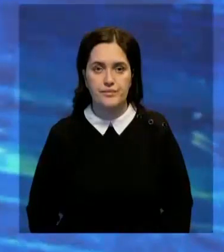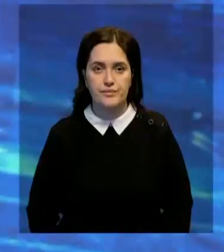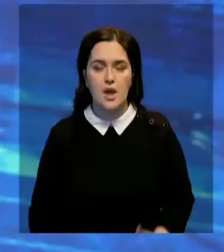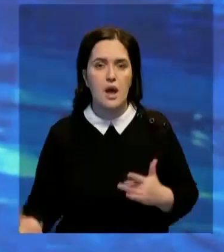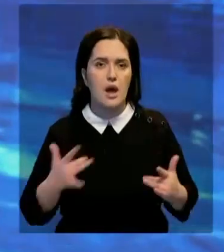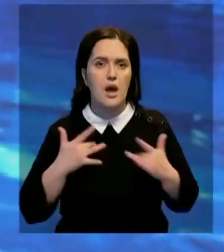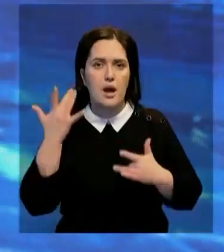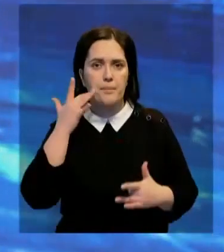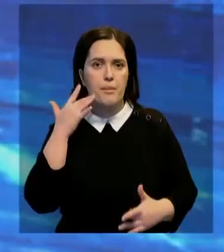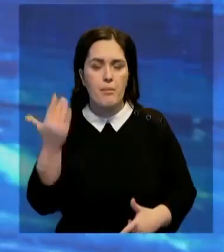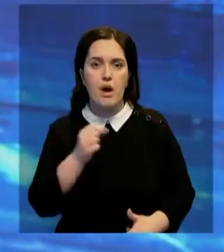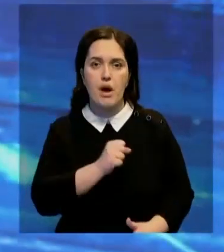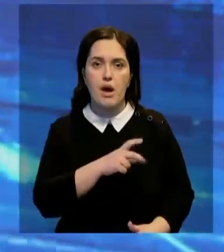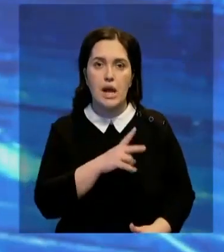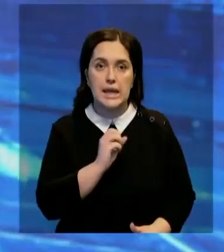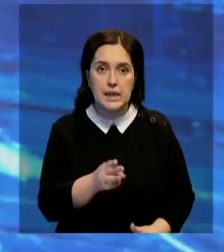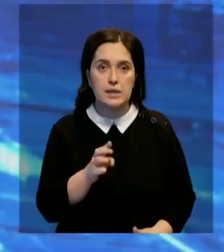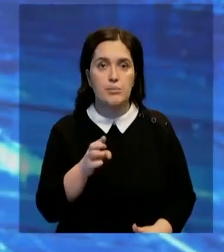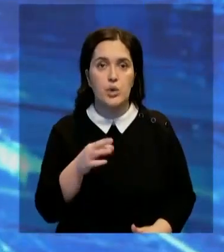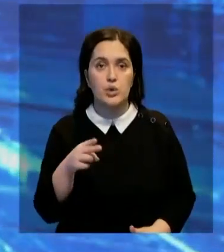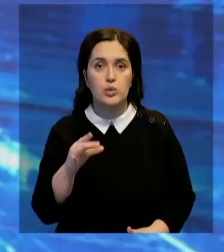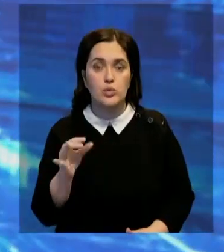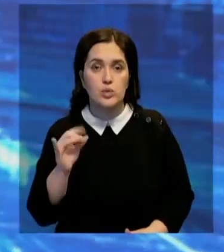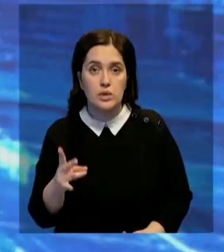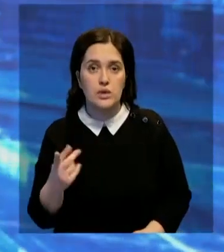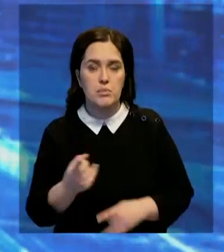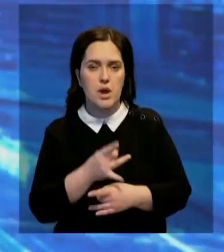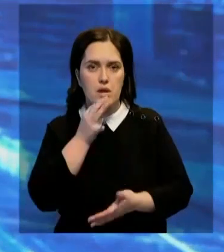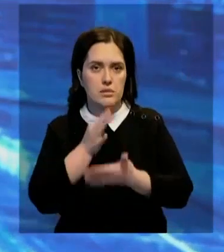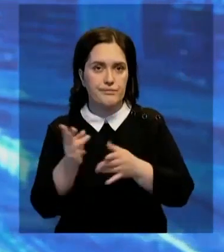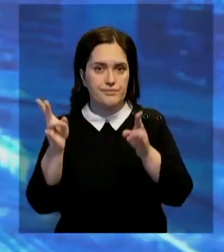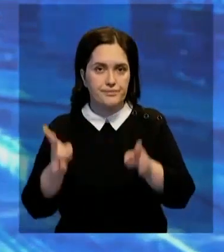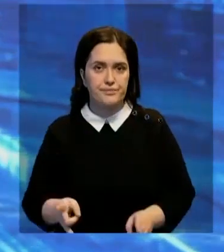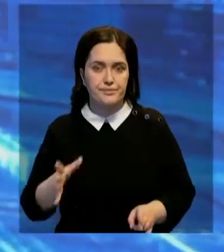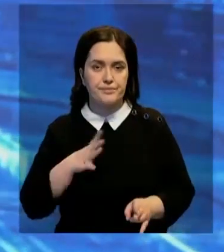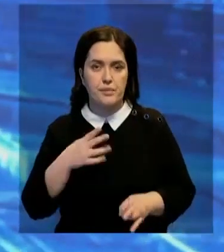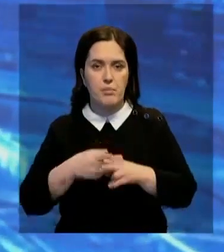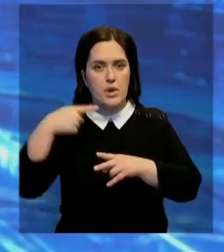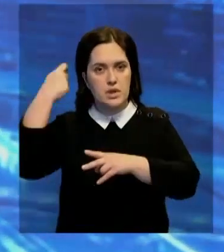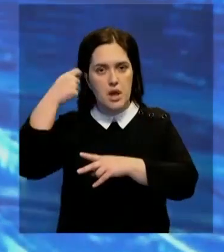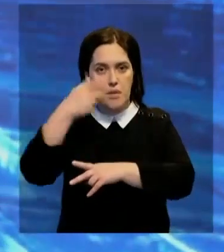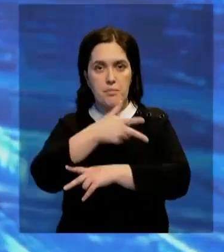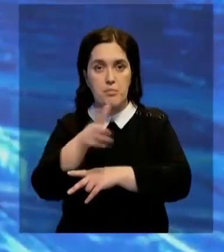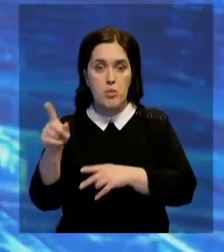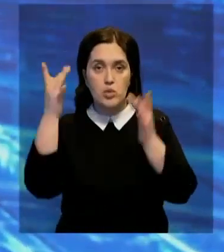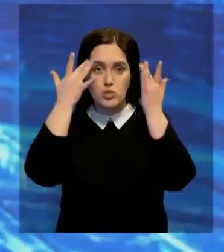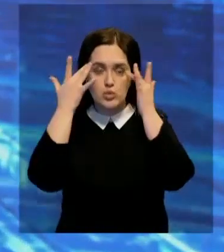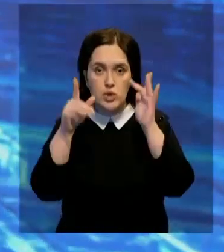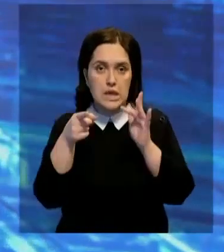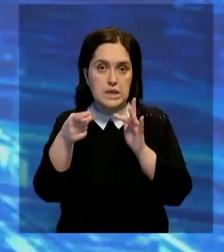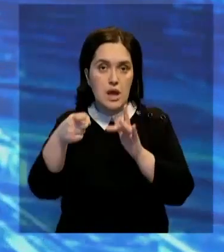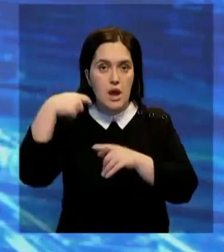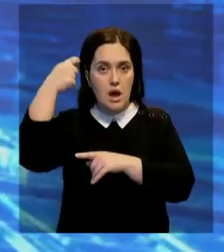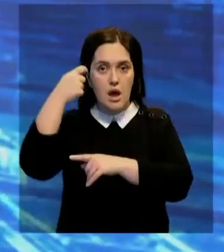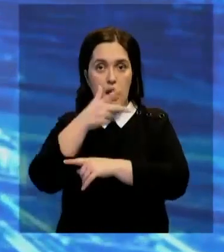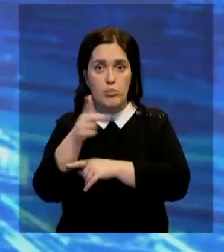Актер Алик Болдуин впервые прокомментировал трагедию на съемочной площадке. Напомню, актер случайно застрелил оператора. Вот